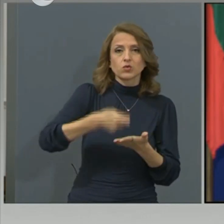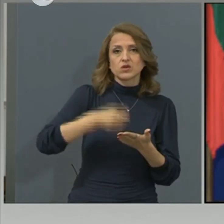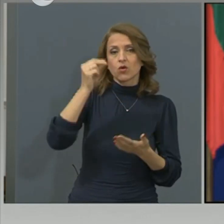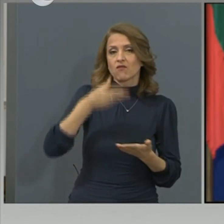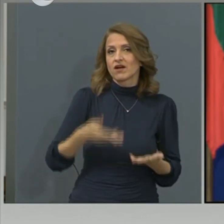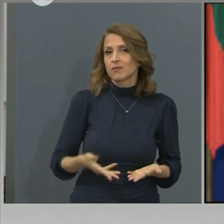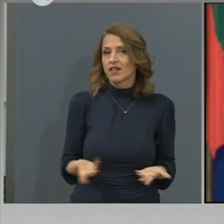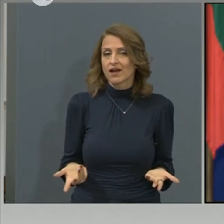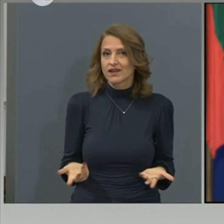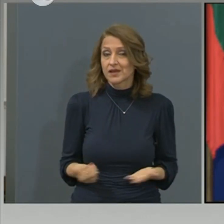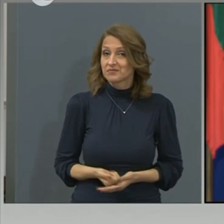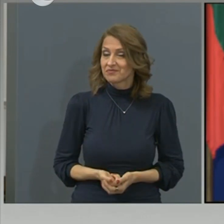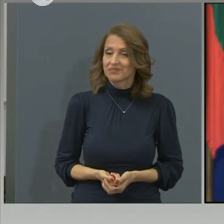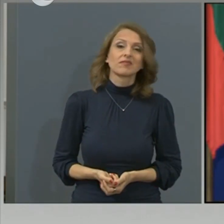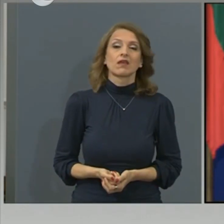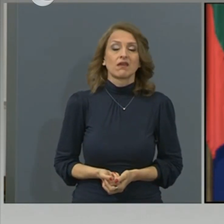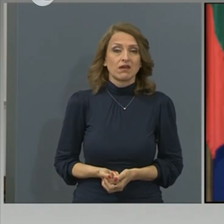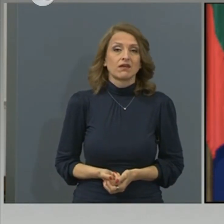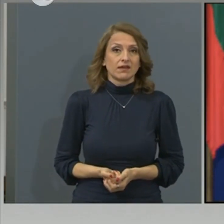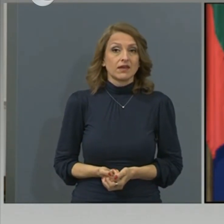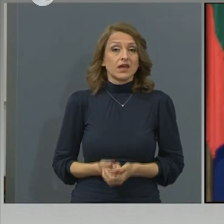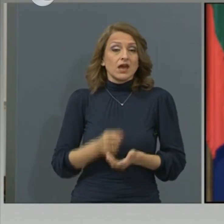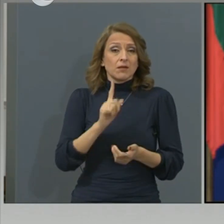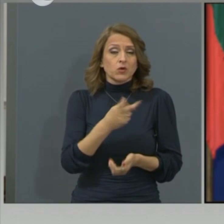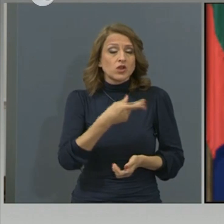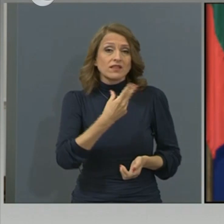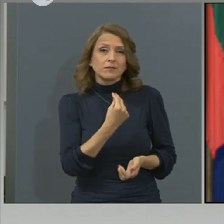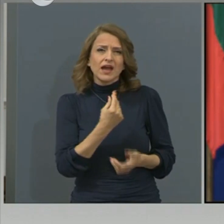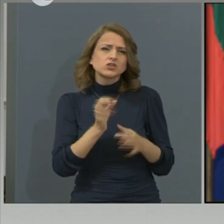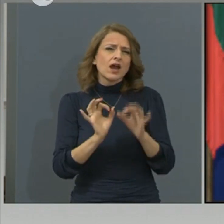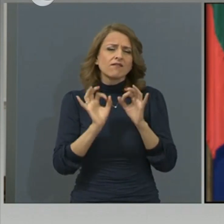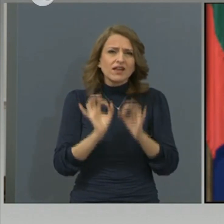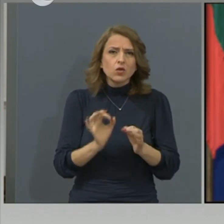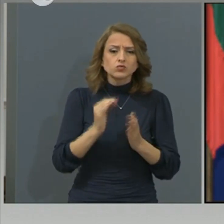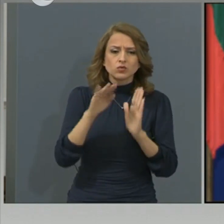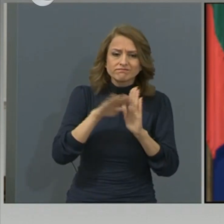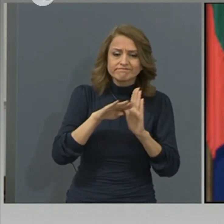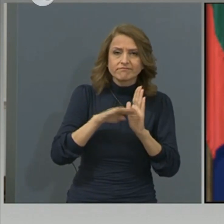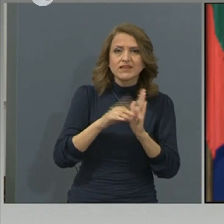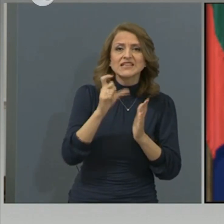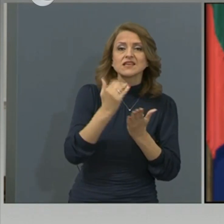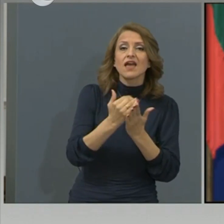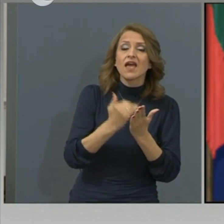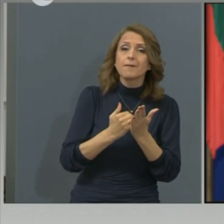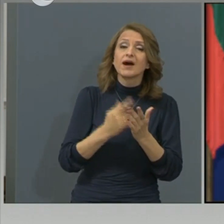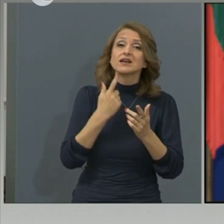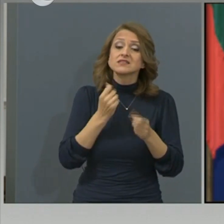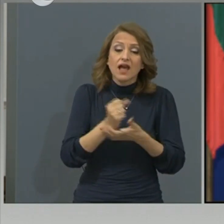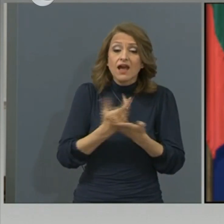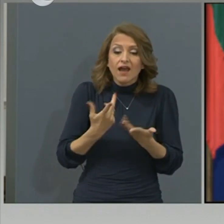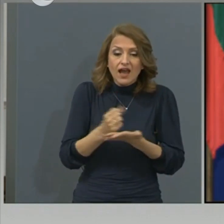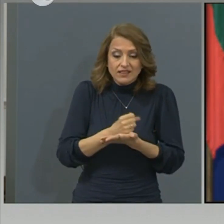Бегене, с добро отру, генерал Мотовчийски. Можете ли да ни кажете, каква е схемата на лечение, утвърдена до момента в домашни условия,